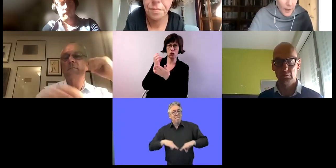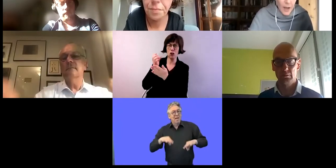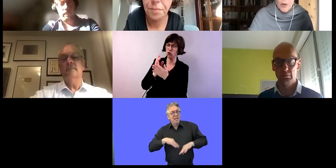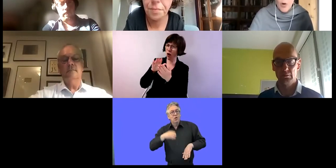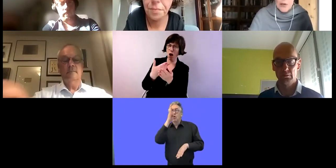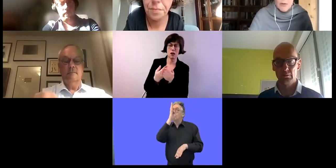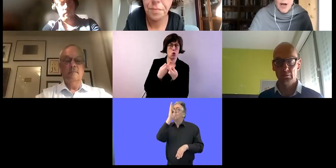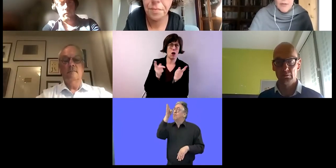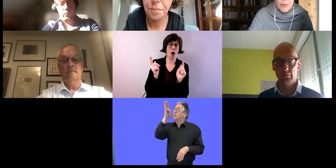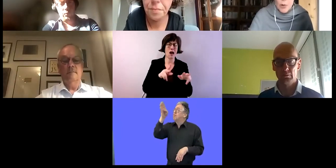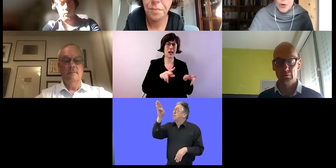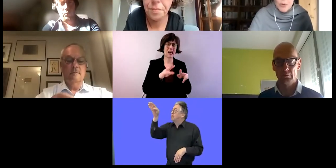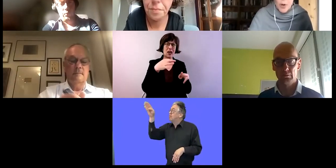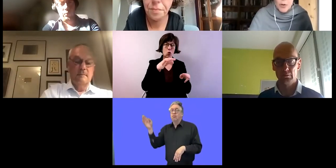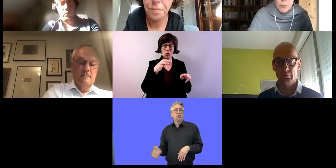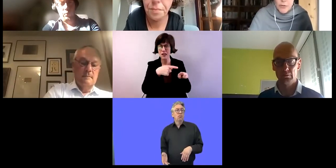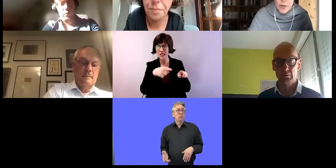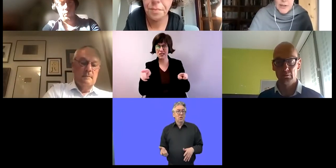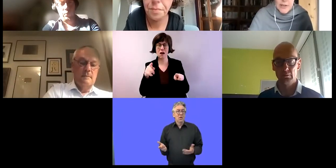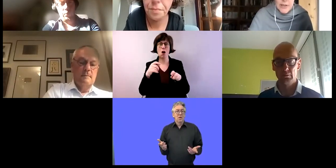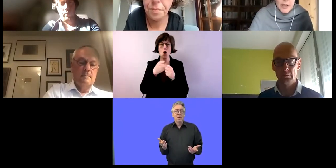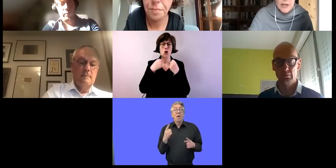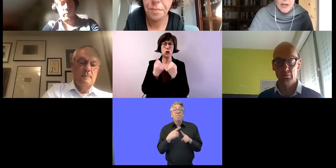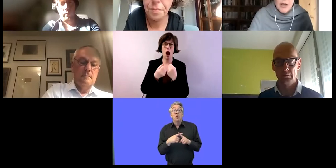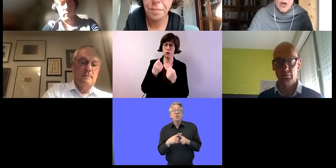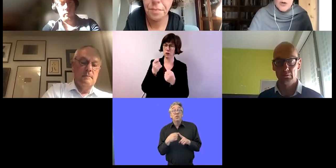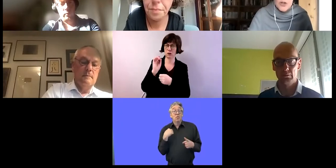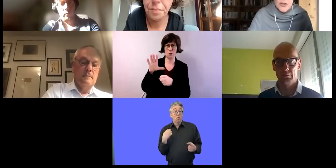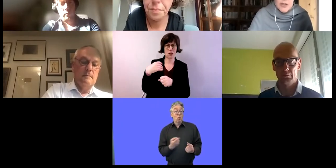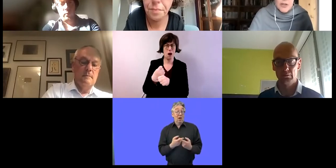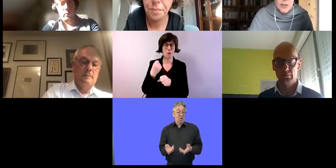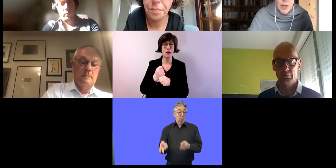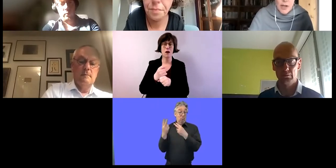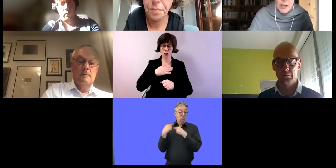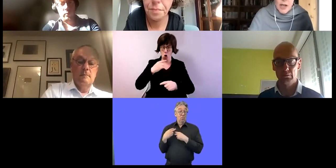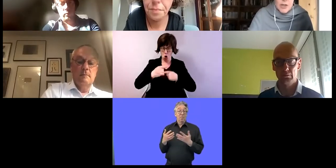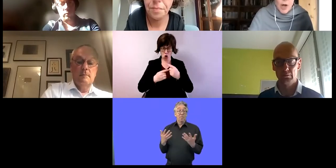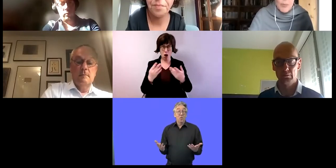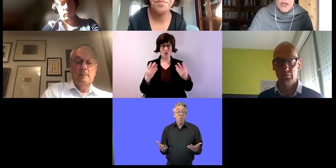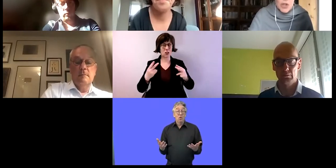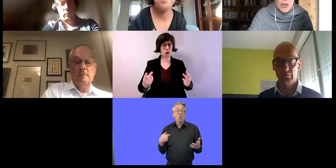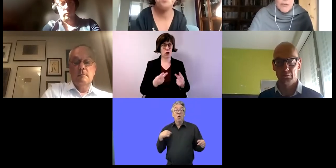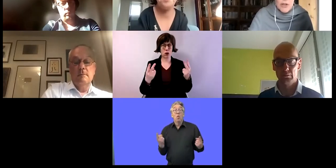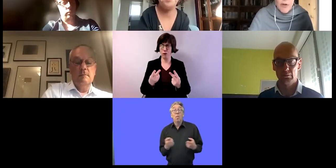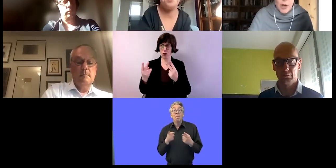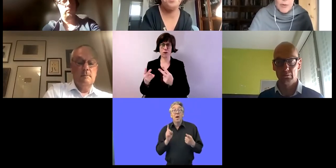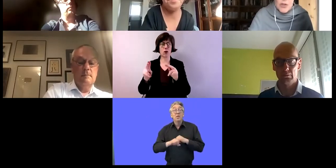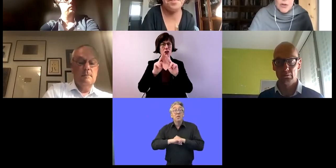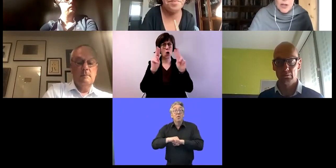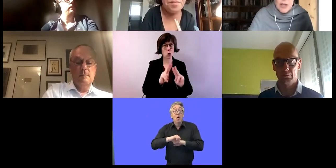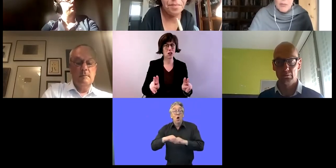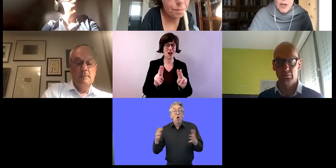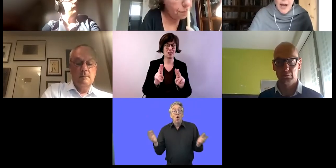also allen Regierungsministern und Staatsbediensteten an. Wir haben auch die Rolle der Förderung des universellen